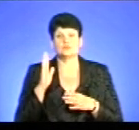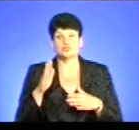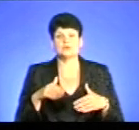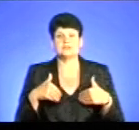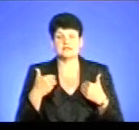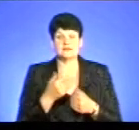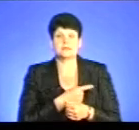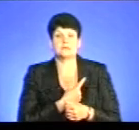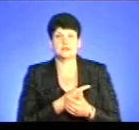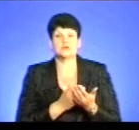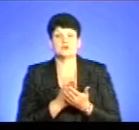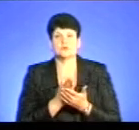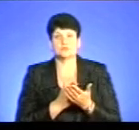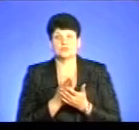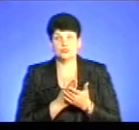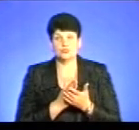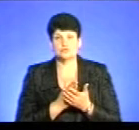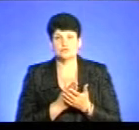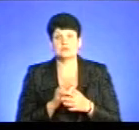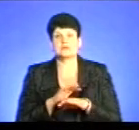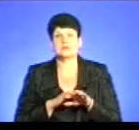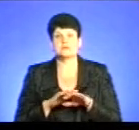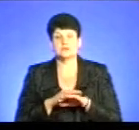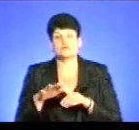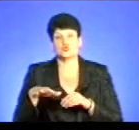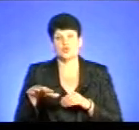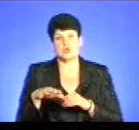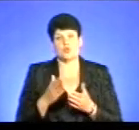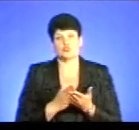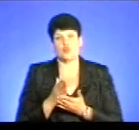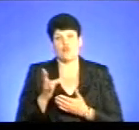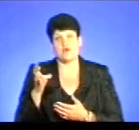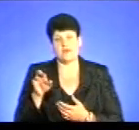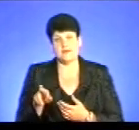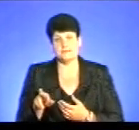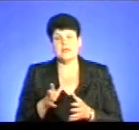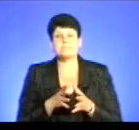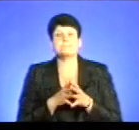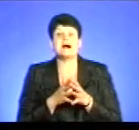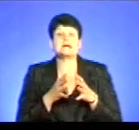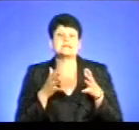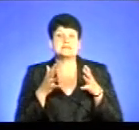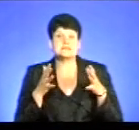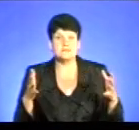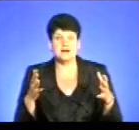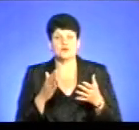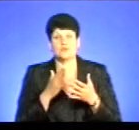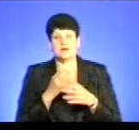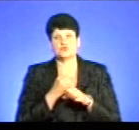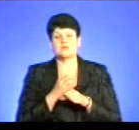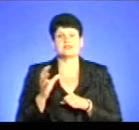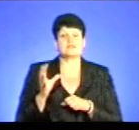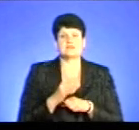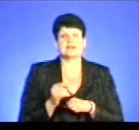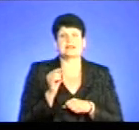медичні послуги якраз безпосередньо населенню в зоні обслуговування. Тобто максимально він має зробити все для